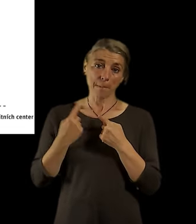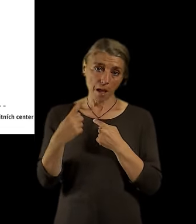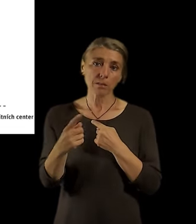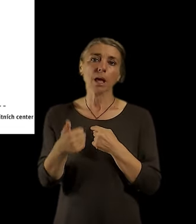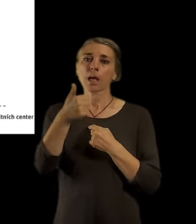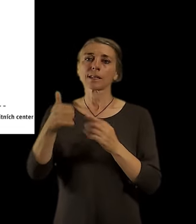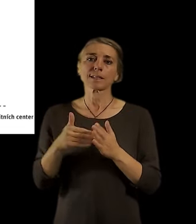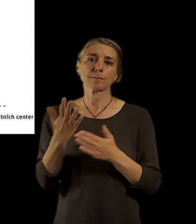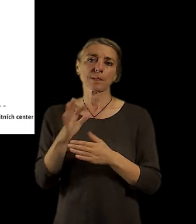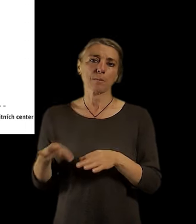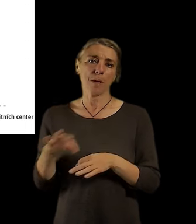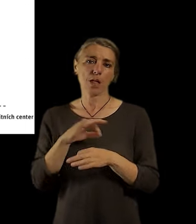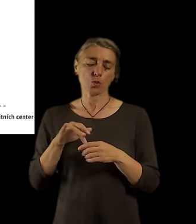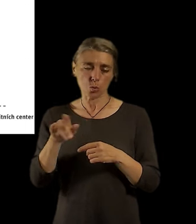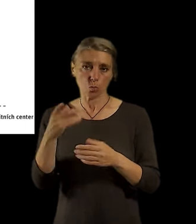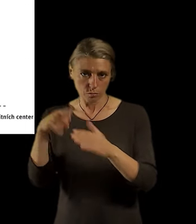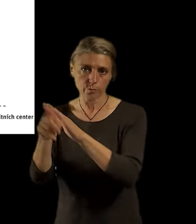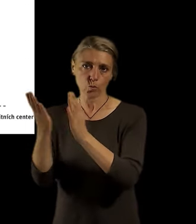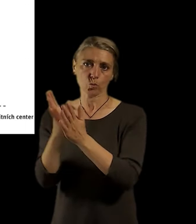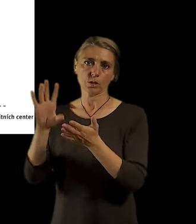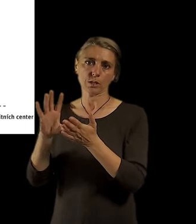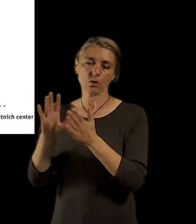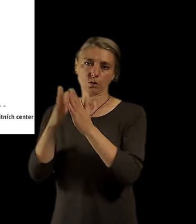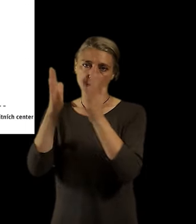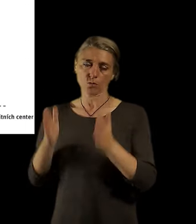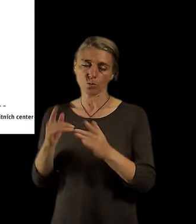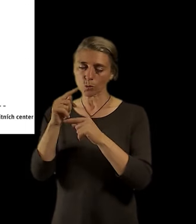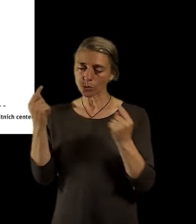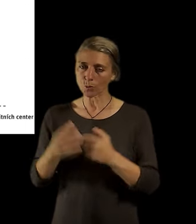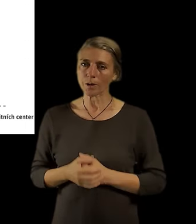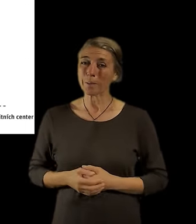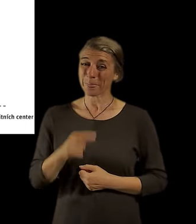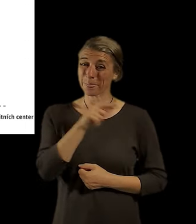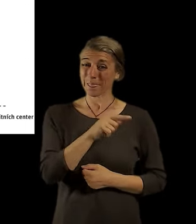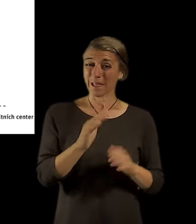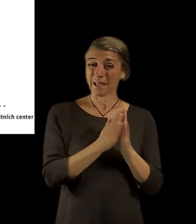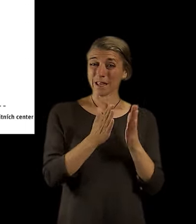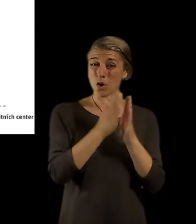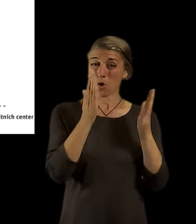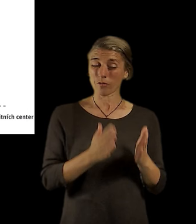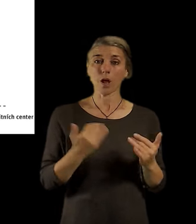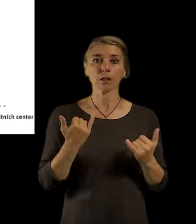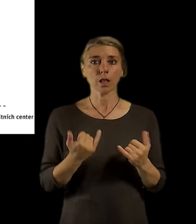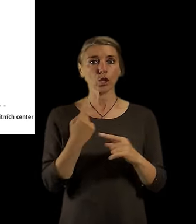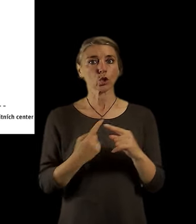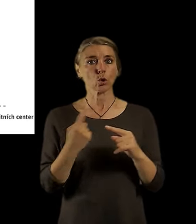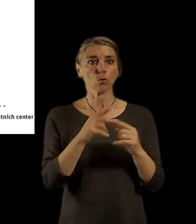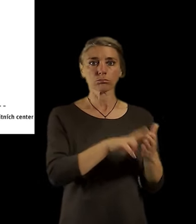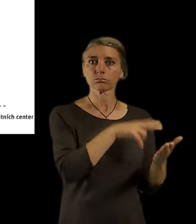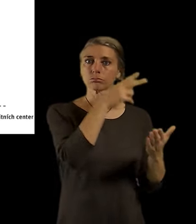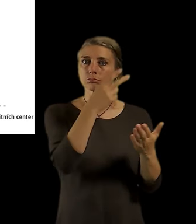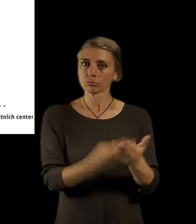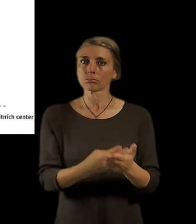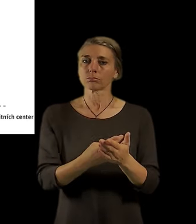říct, že v současné době se i knihovny to přeměňují na taková kulturně komunitní centra,